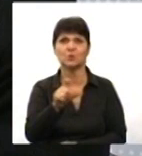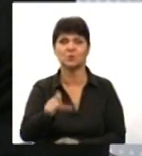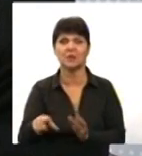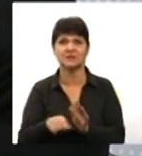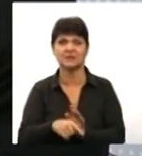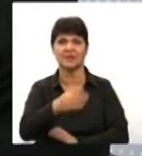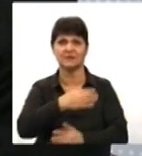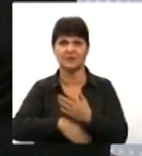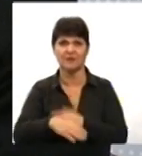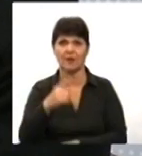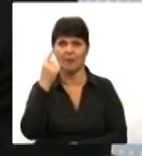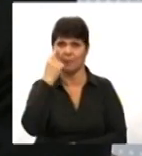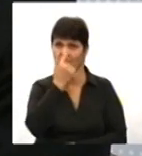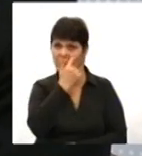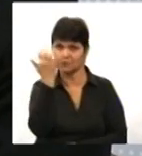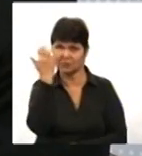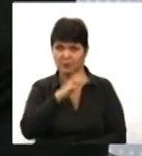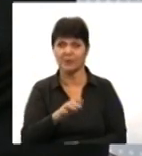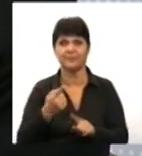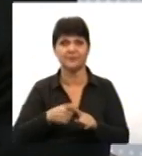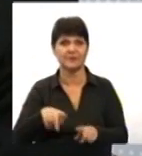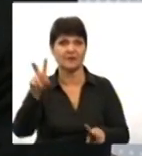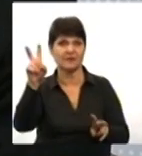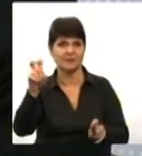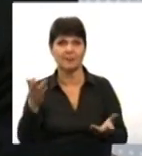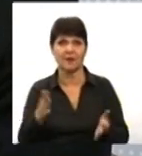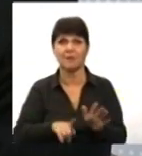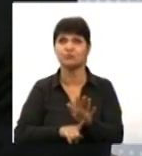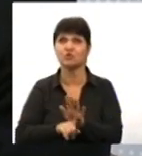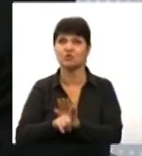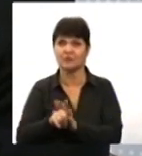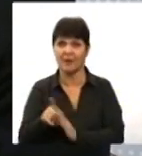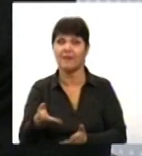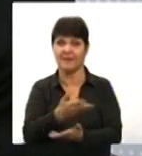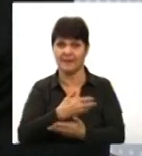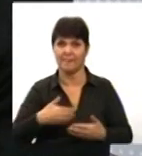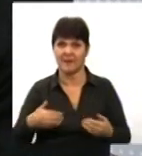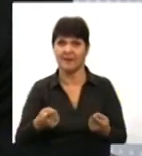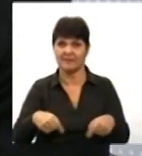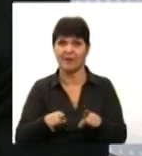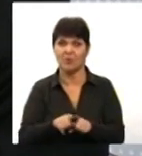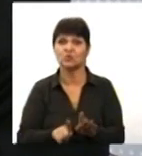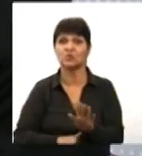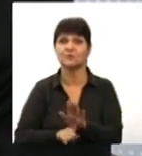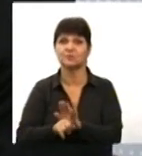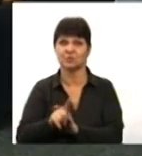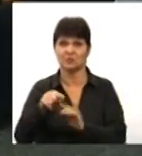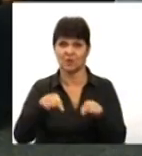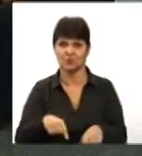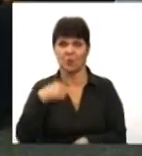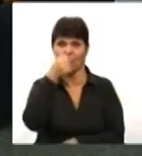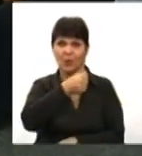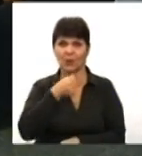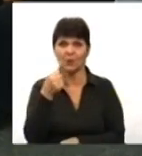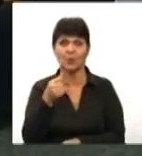позору. Зокрема, та тема, з якої ми сьогодні з вами починали, та тема також розпочиналася на початку цього року щодо